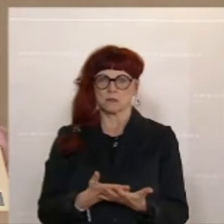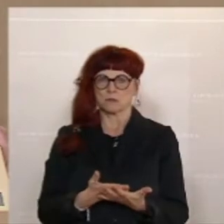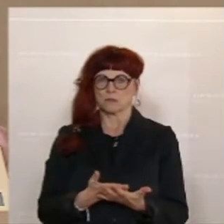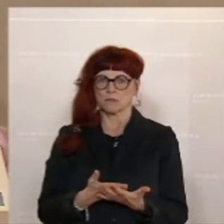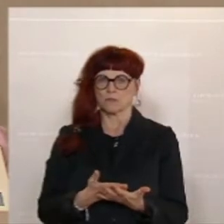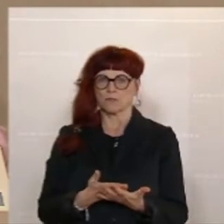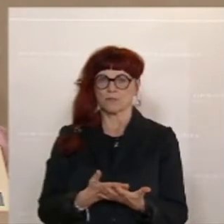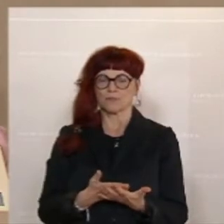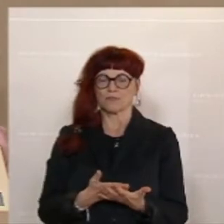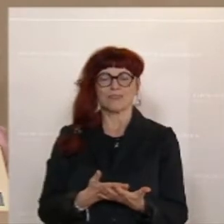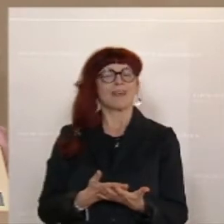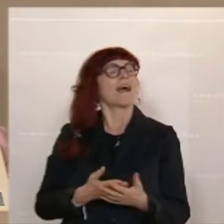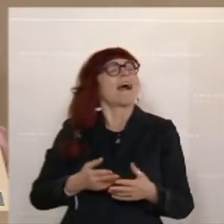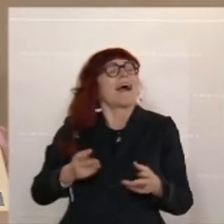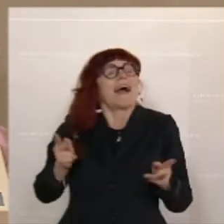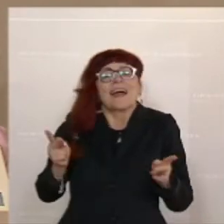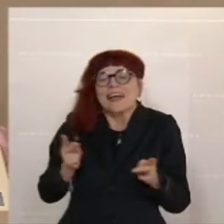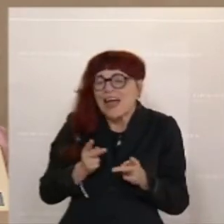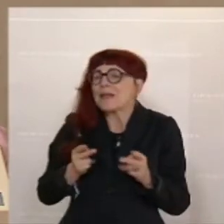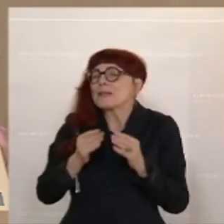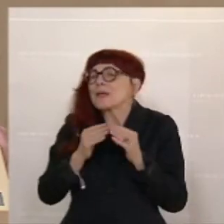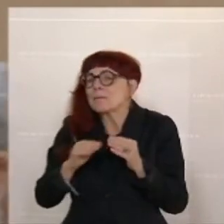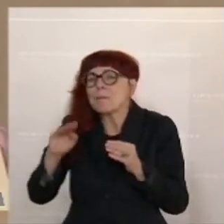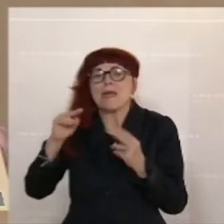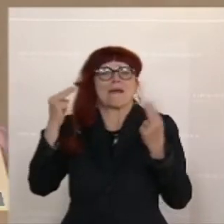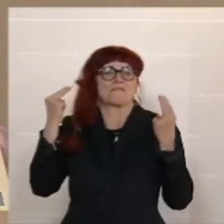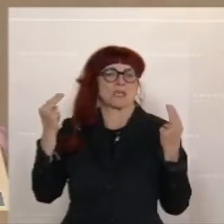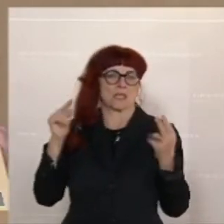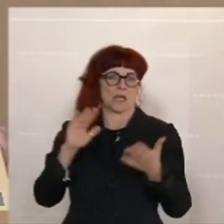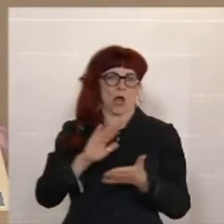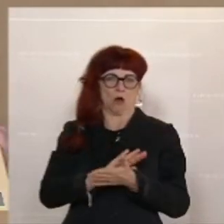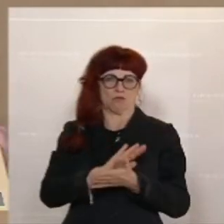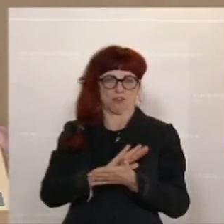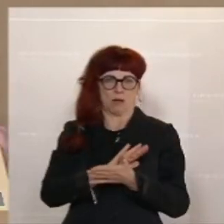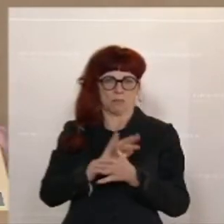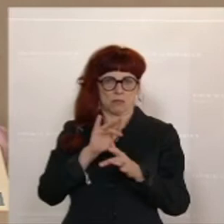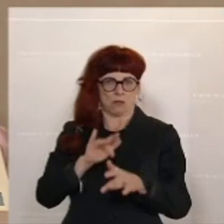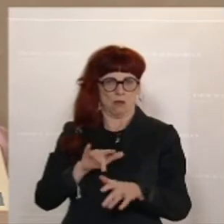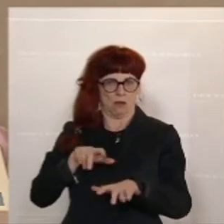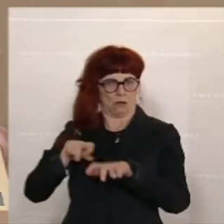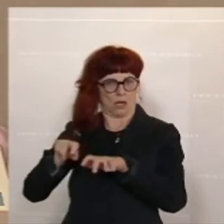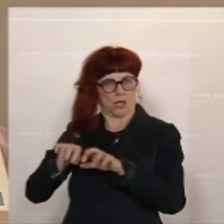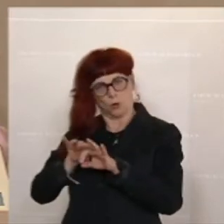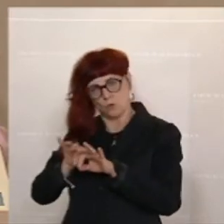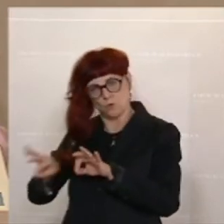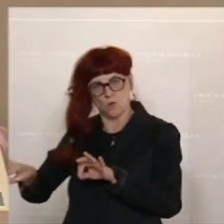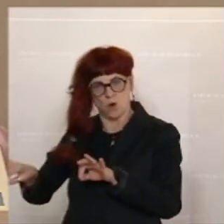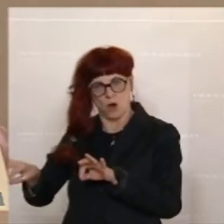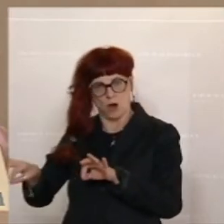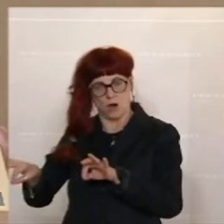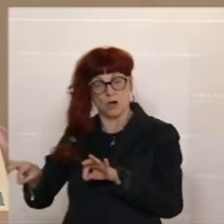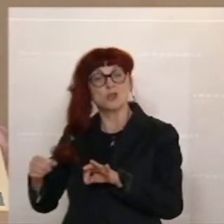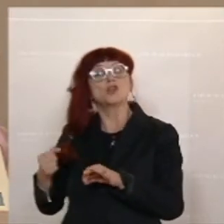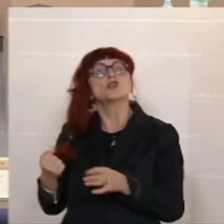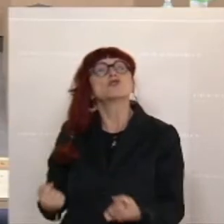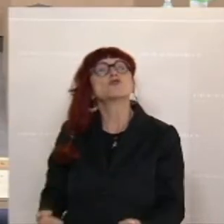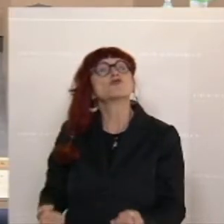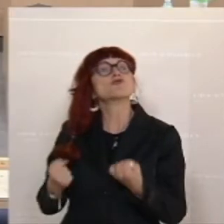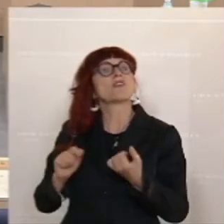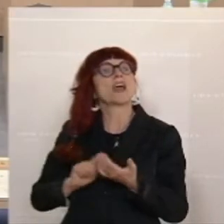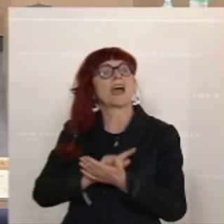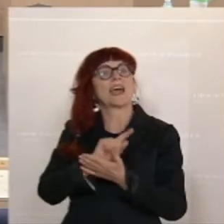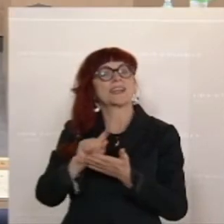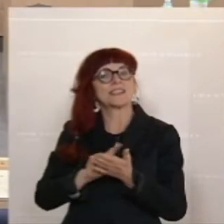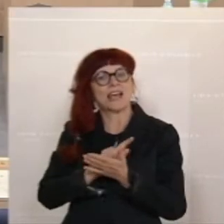keine wichtigere, es kann keine höhere Aufgabe für eine Regierung geben, als in schweren Zeiten den wichtigen